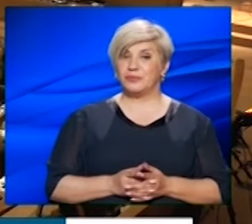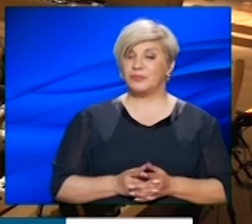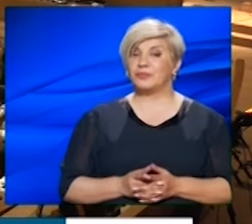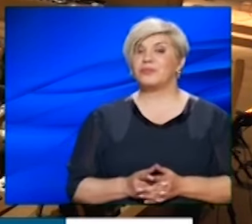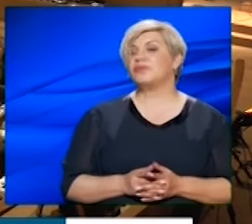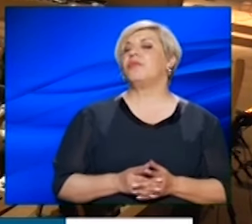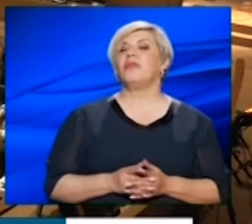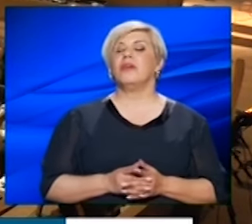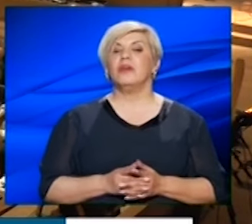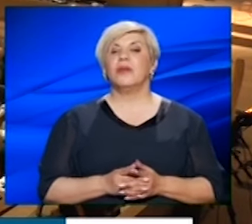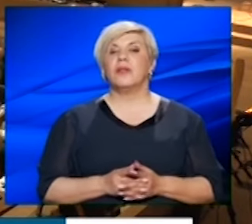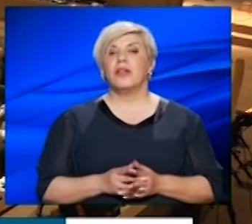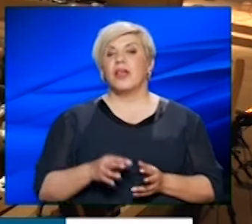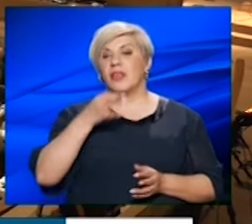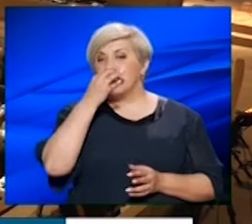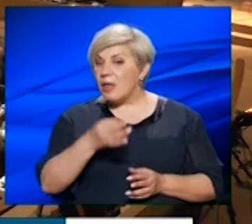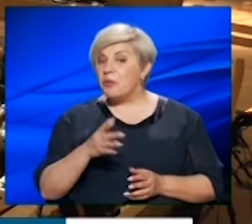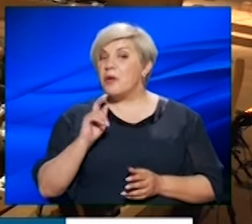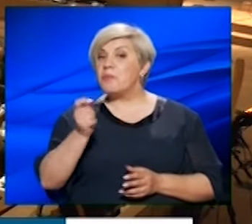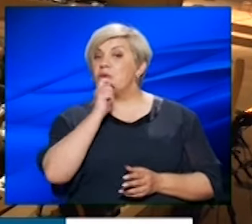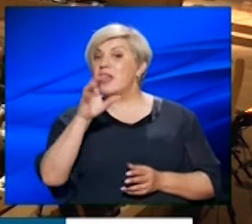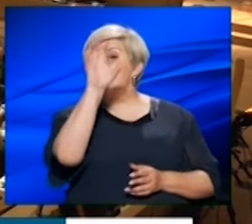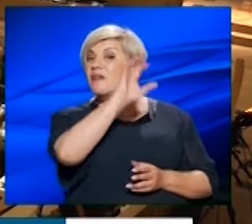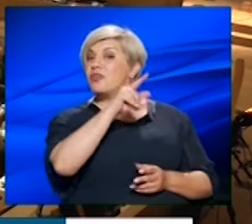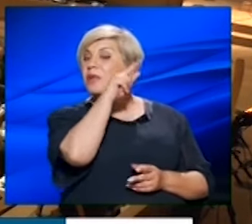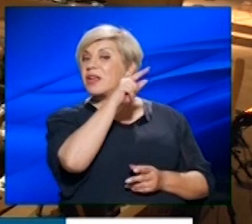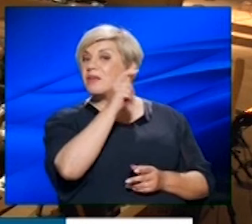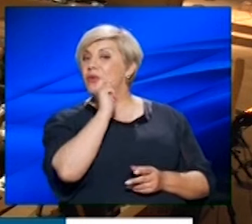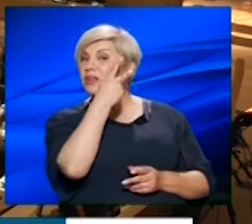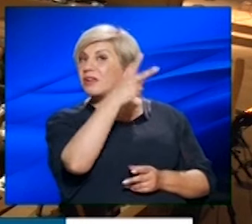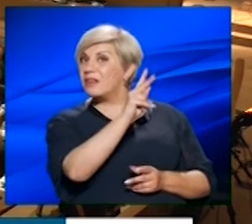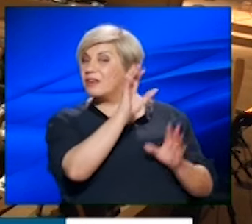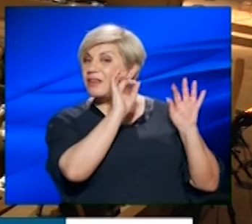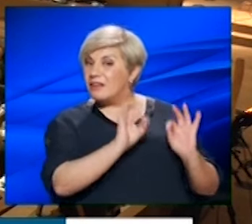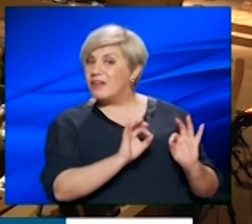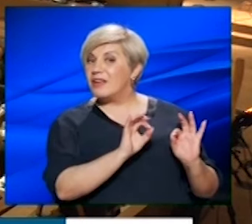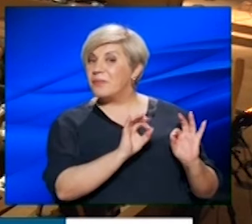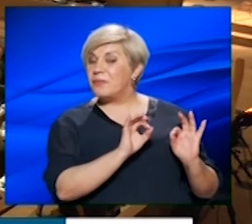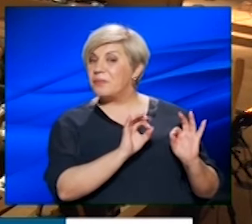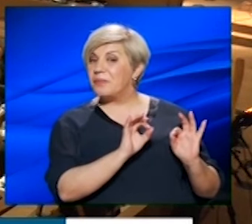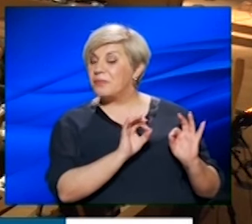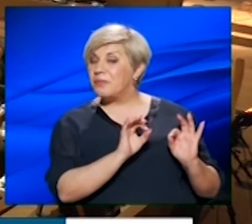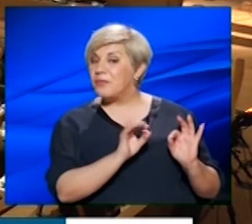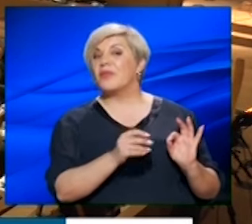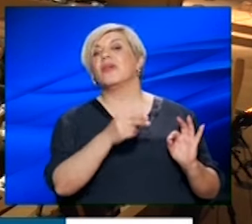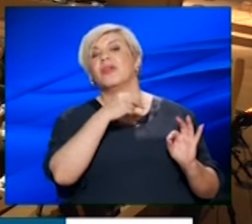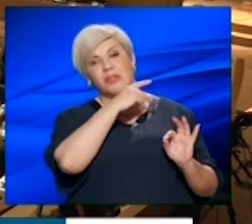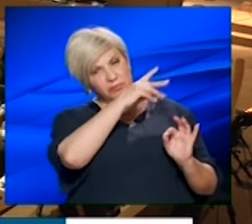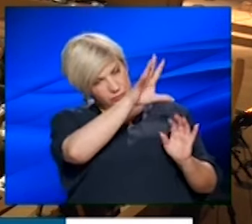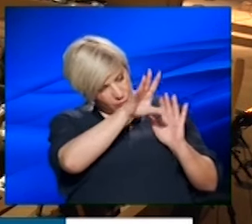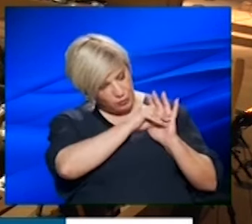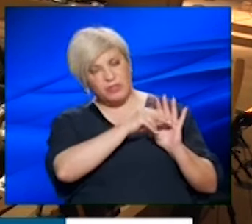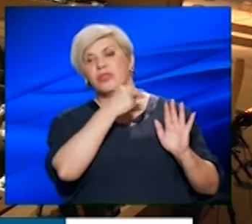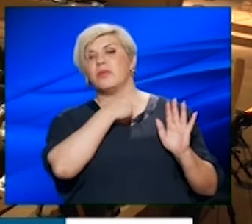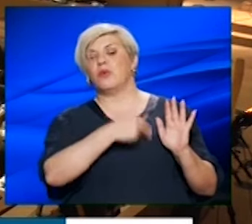Θα πούμε κάτι για την πολιτική της Ευρωπαϊκής Ένωσης που αυτή είναι και των Δημοτικών Αρχών, των